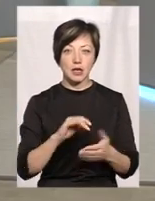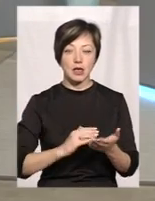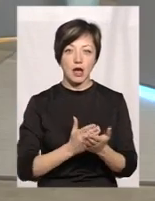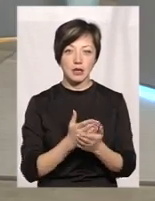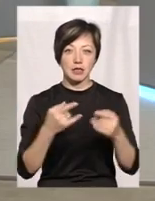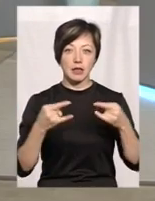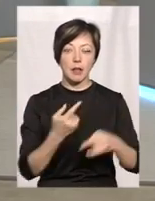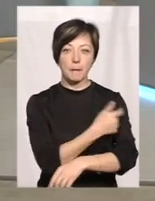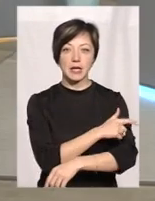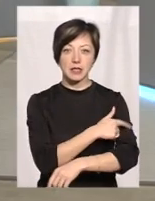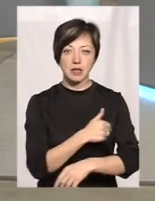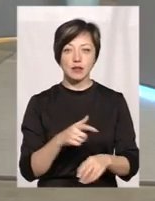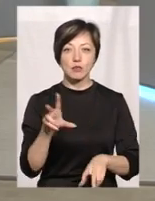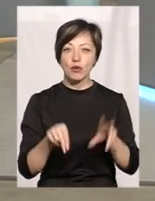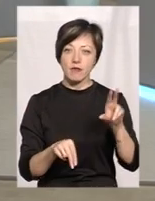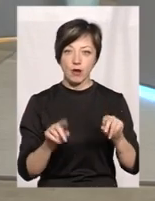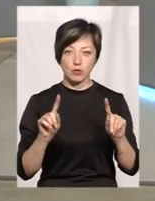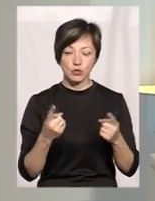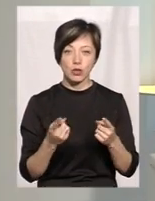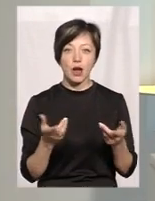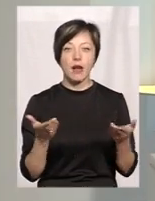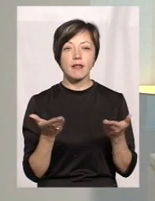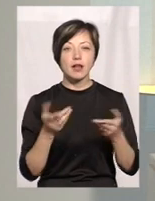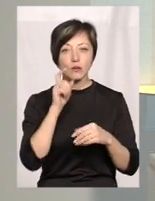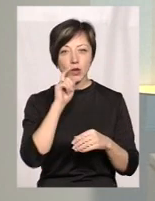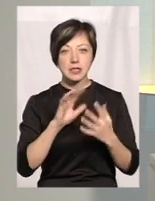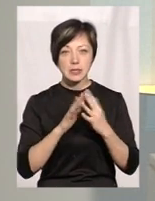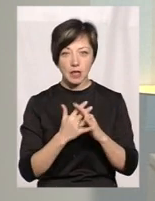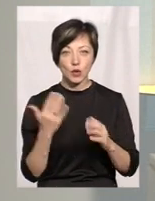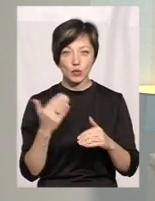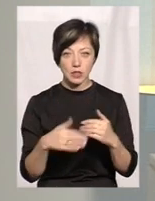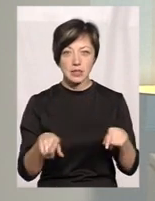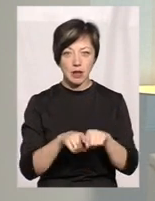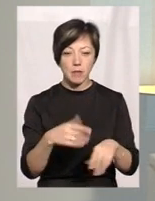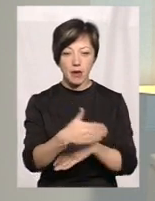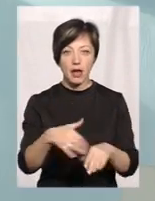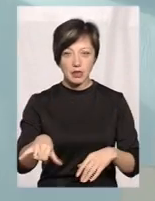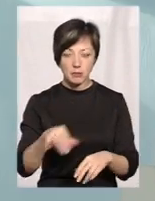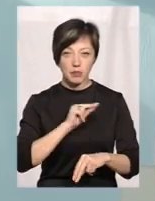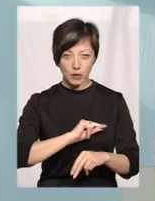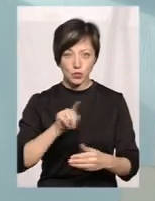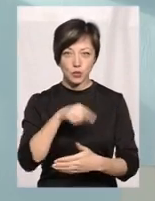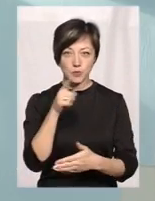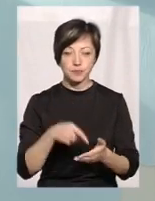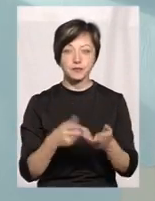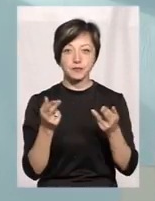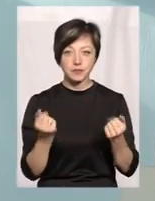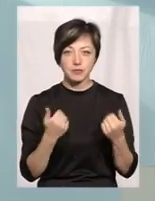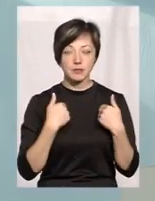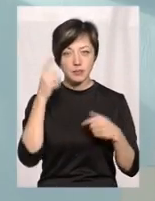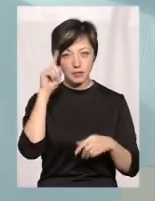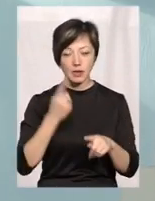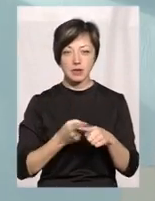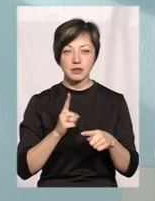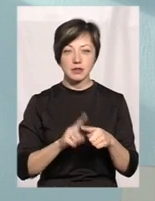відпочинені медицини, ми на те дуже сподіваємось. А десь в українських селах вже з такими кейсами працюють? Так, я знаю, що